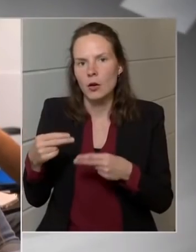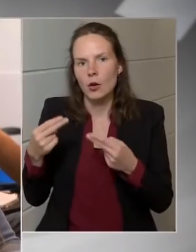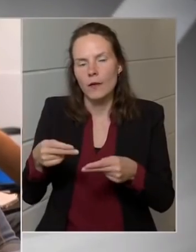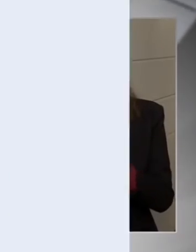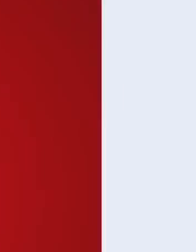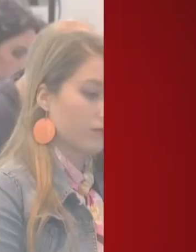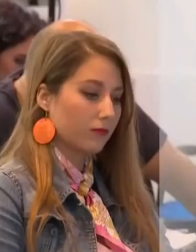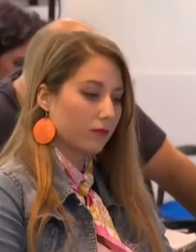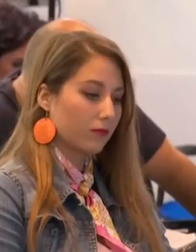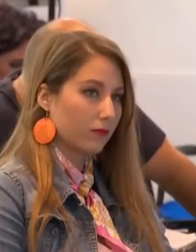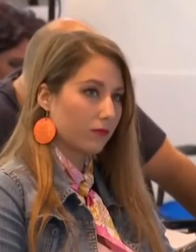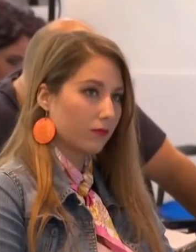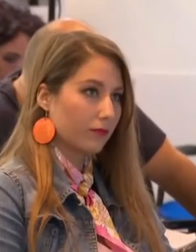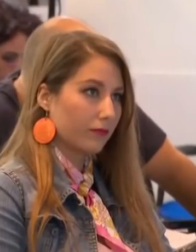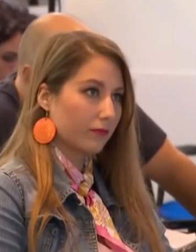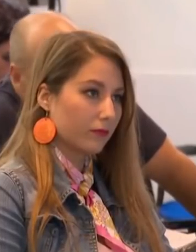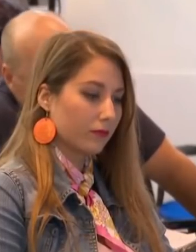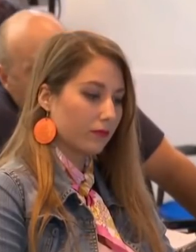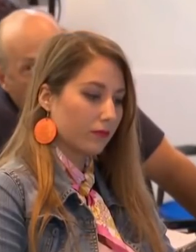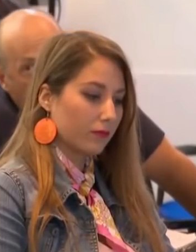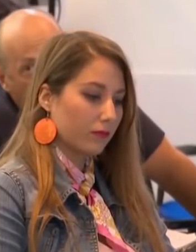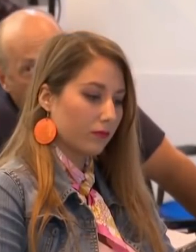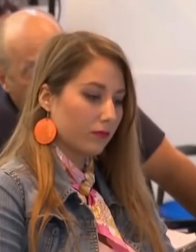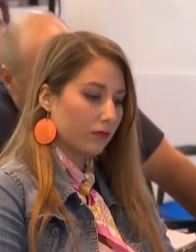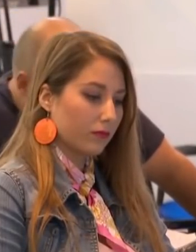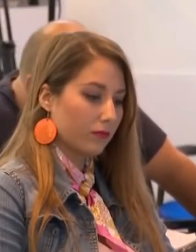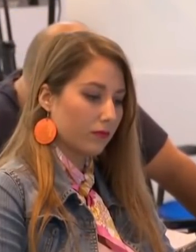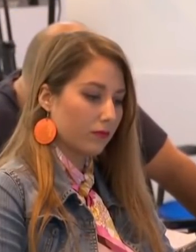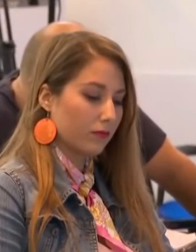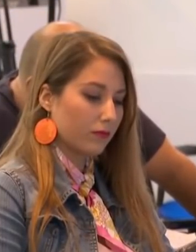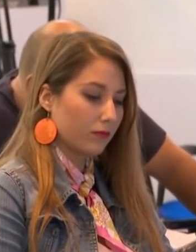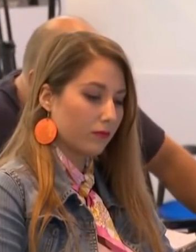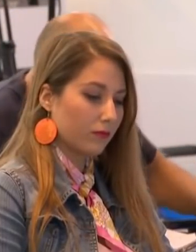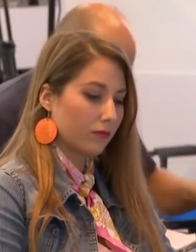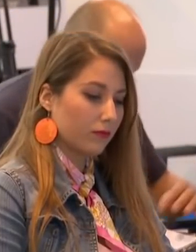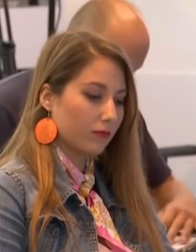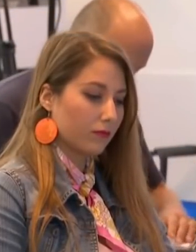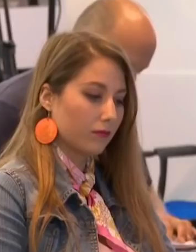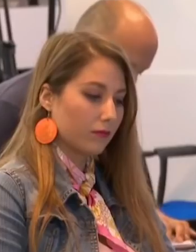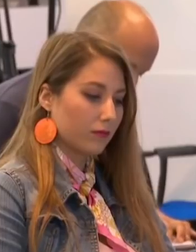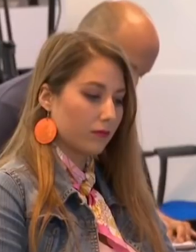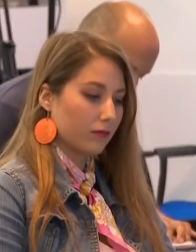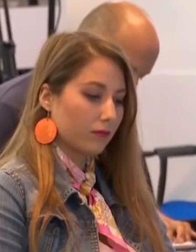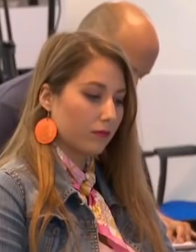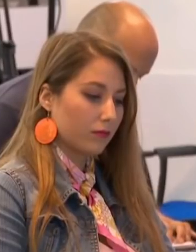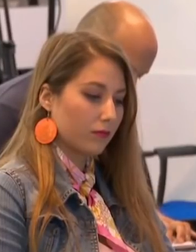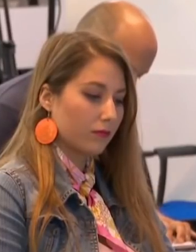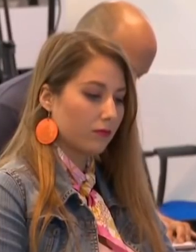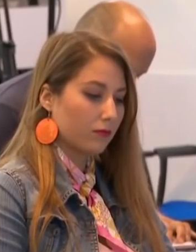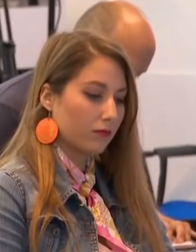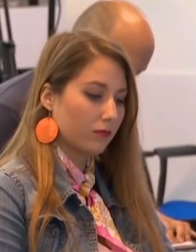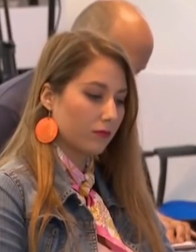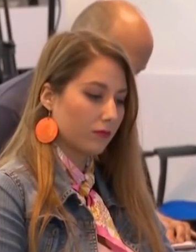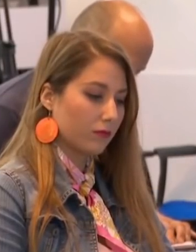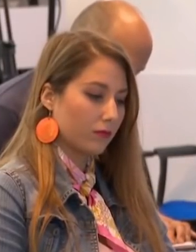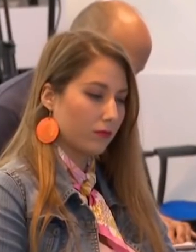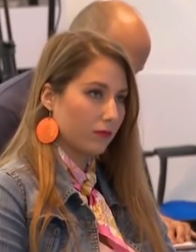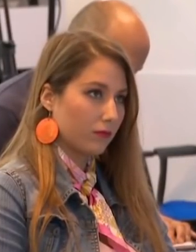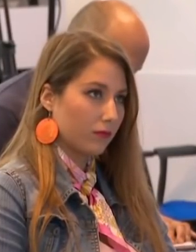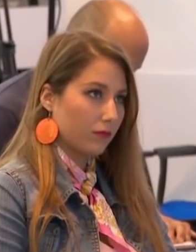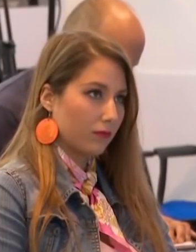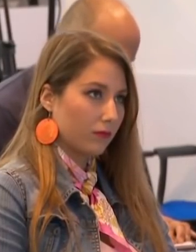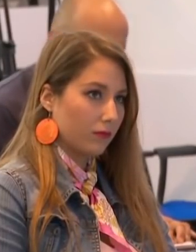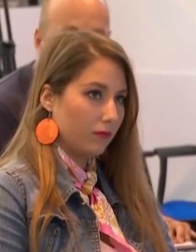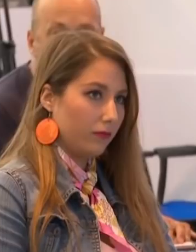a magyar kormánynak arról, hogy a szlovák miniszterelnök azt mondta, hogy Ukrajna után az ő országuk lesz, aki következőképpen,